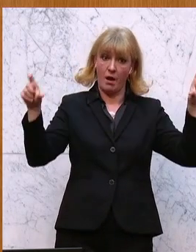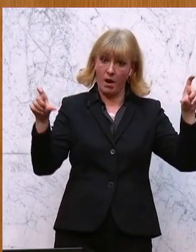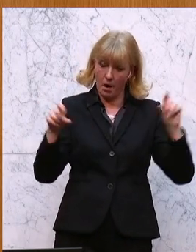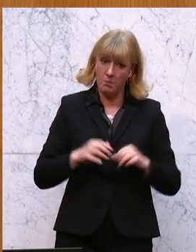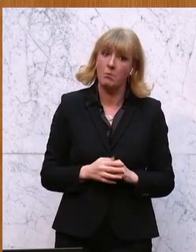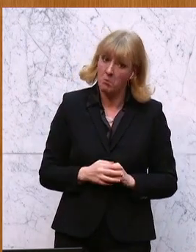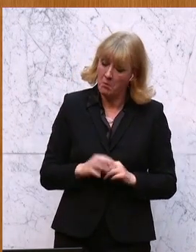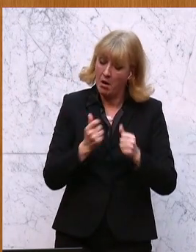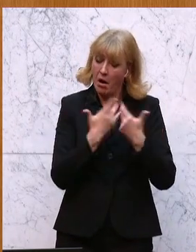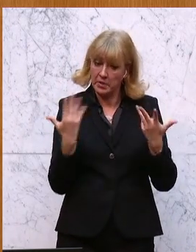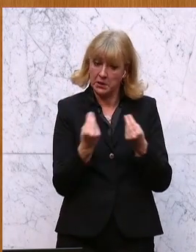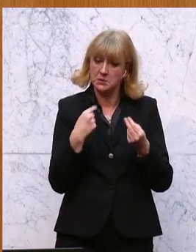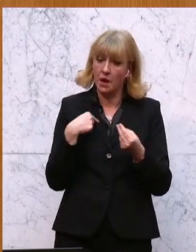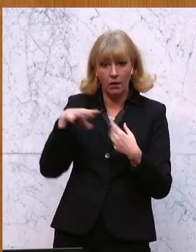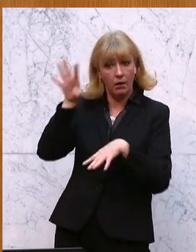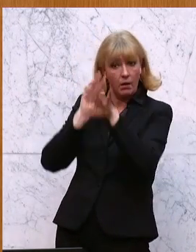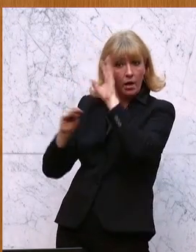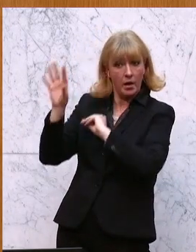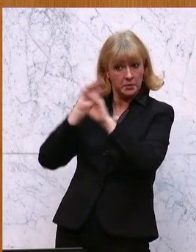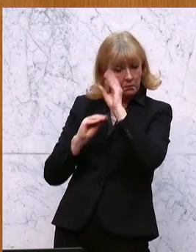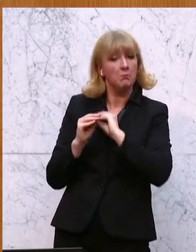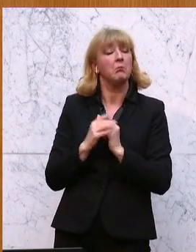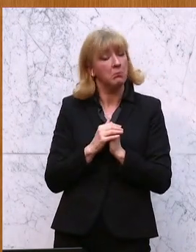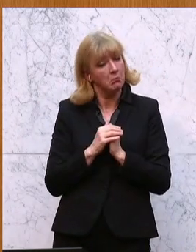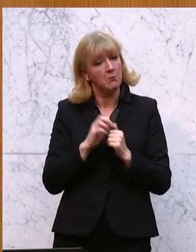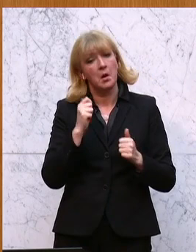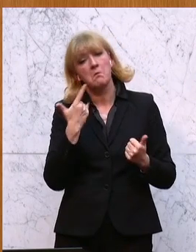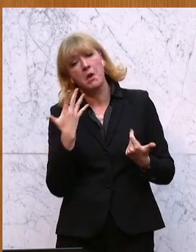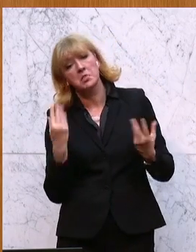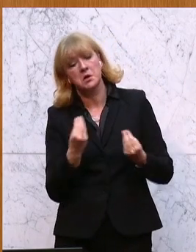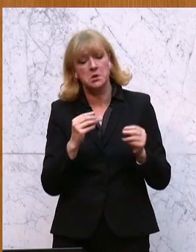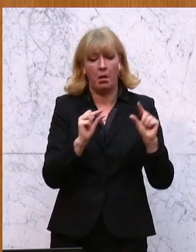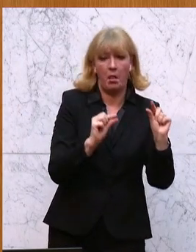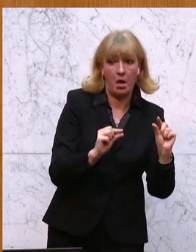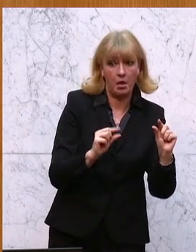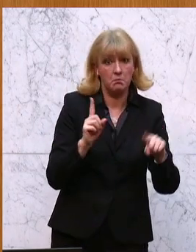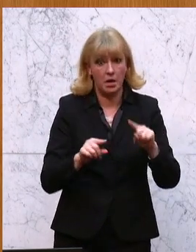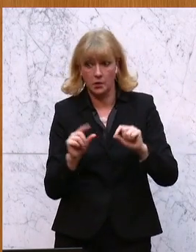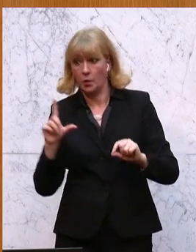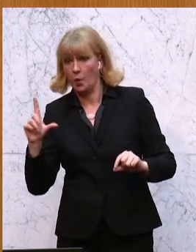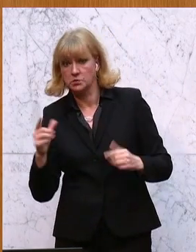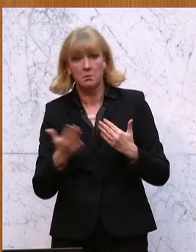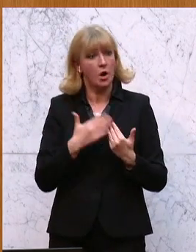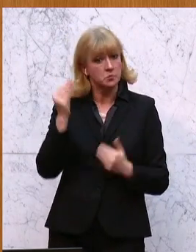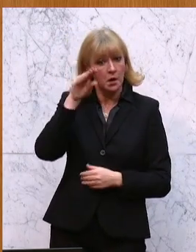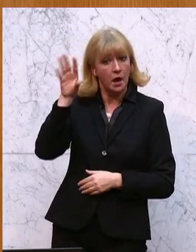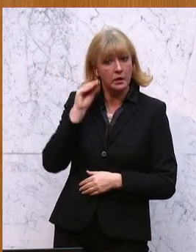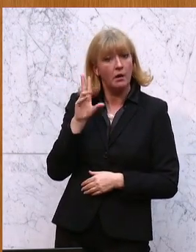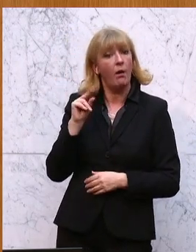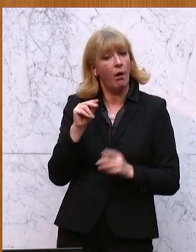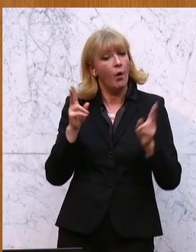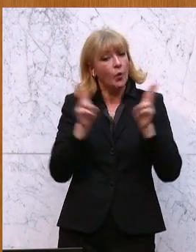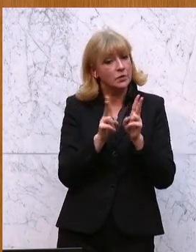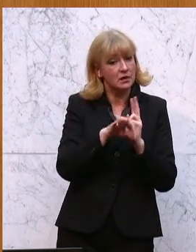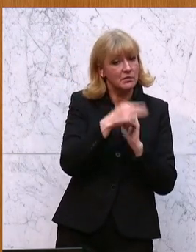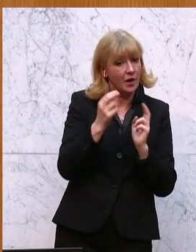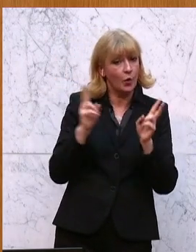einige Dinge lernen können. Manche sind kleinerer Natur, manche sind größerer Natur. Man lernt zum Beispiel auch, dass der kürzeste Tag oder